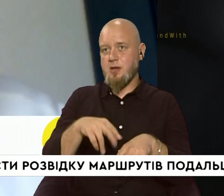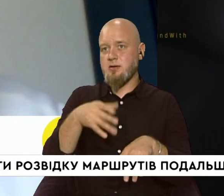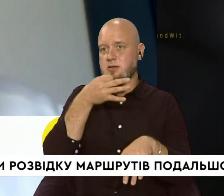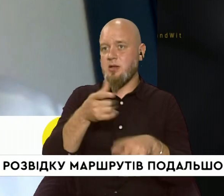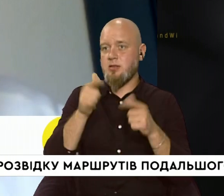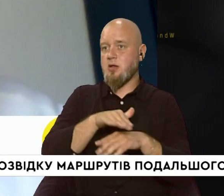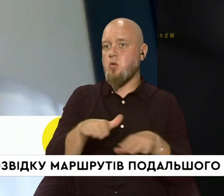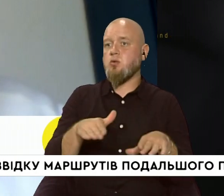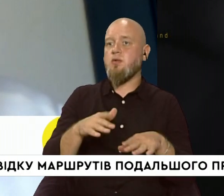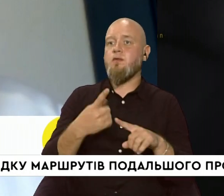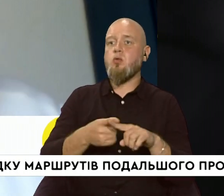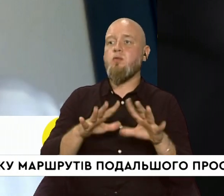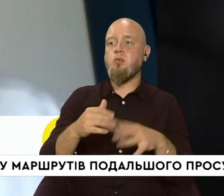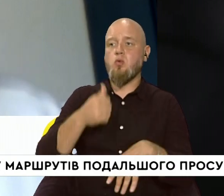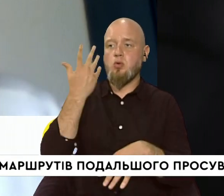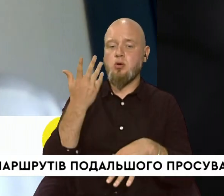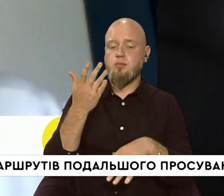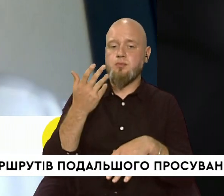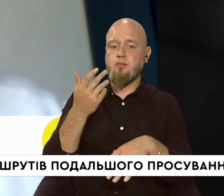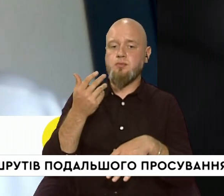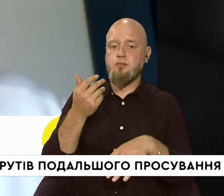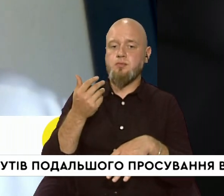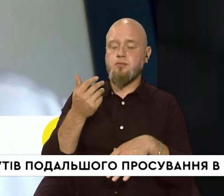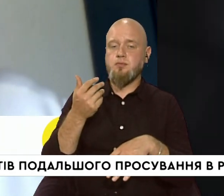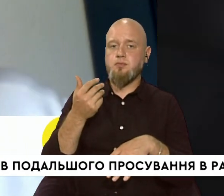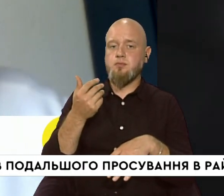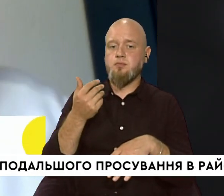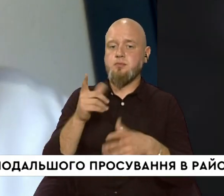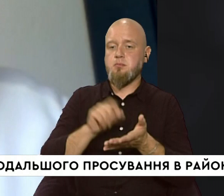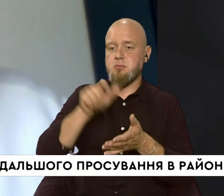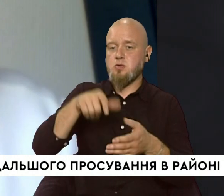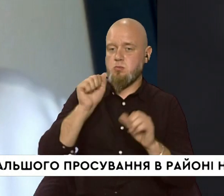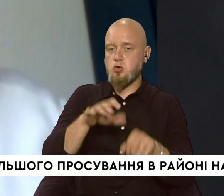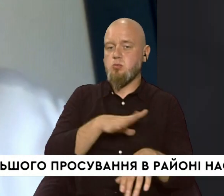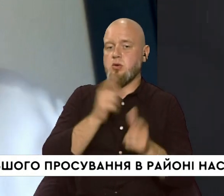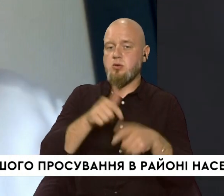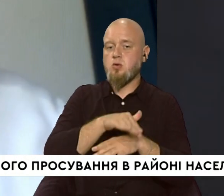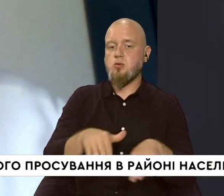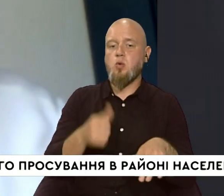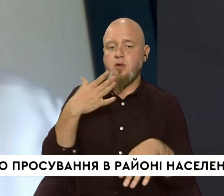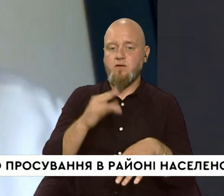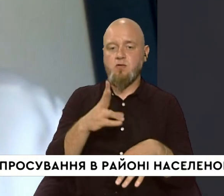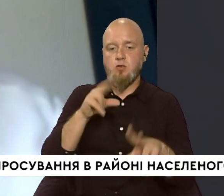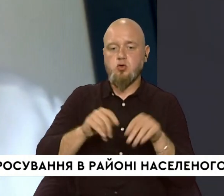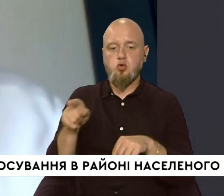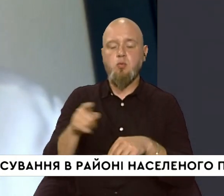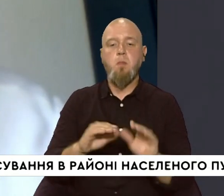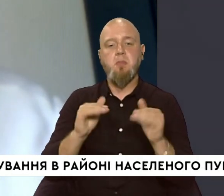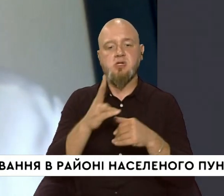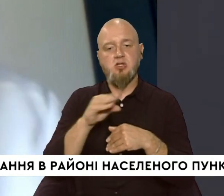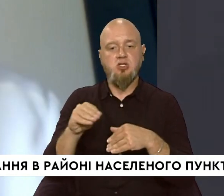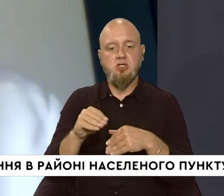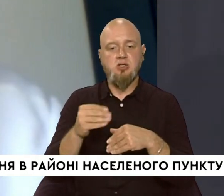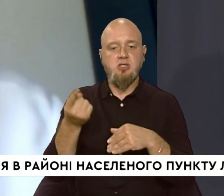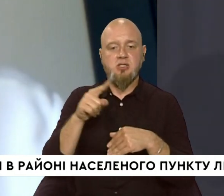сказати, не згоден, це в тому випадку, коли пенсіонер може бути не згоден, коли він вважає, що йому менше, ніж